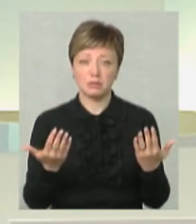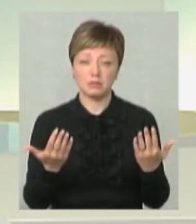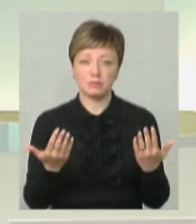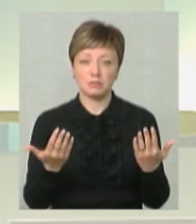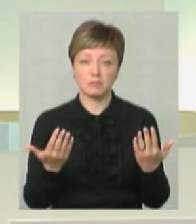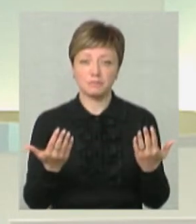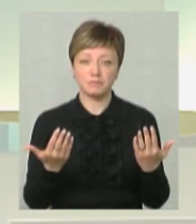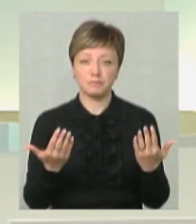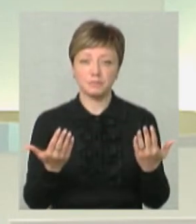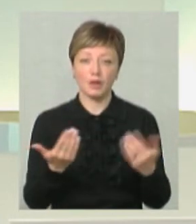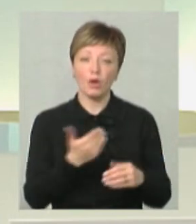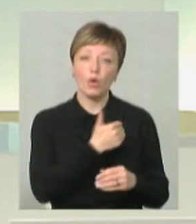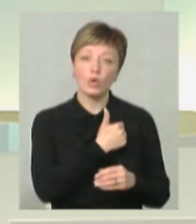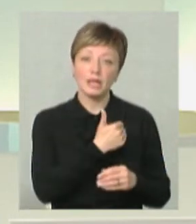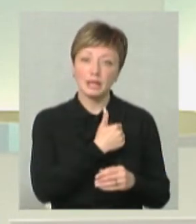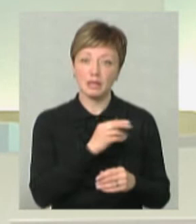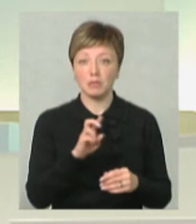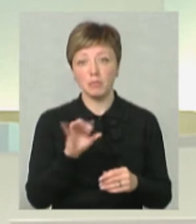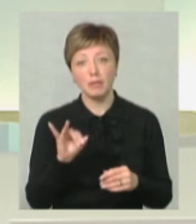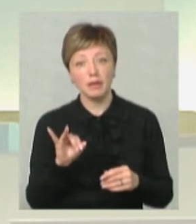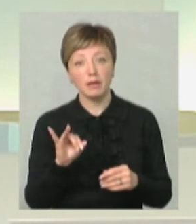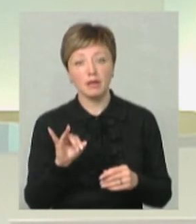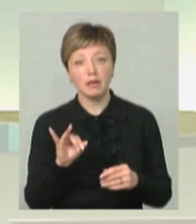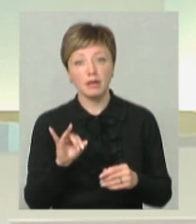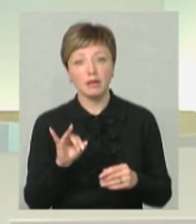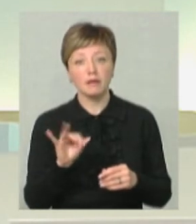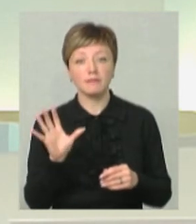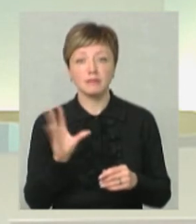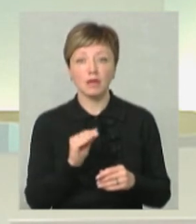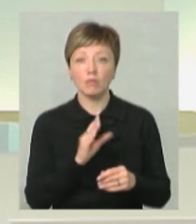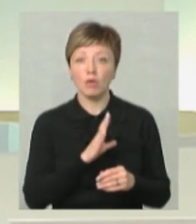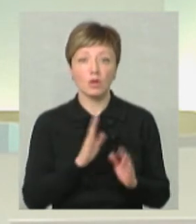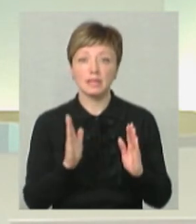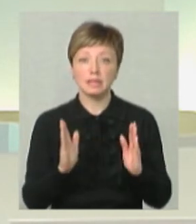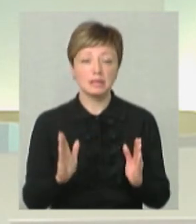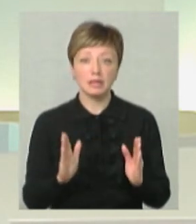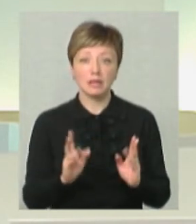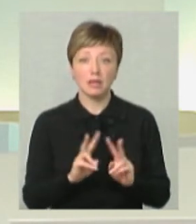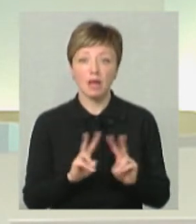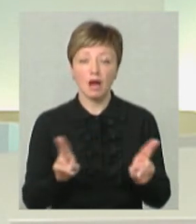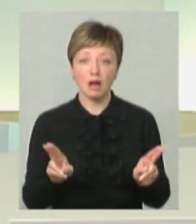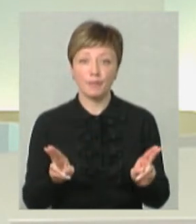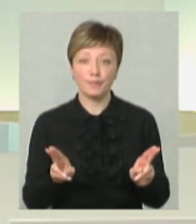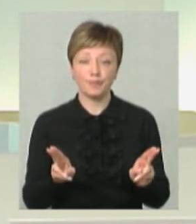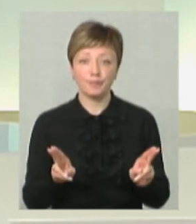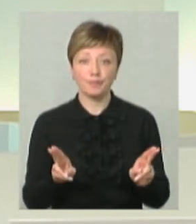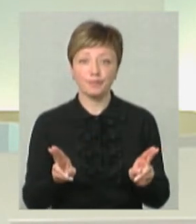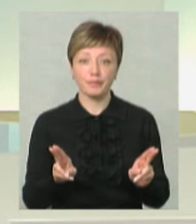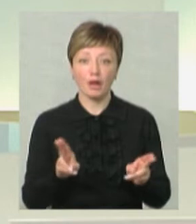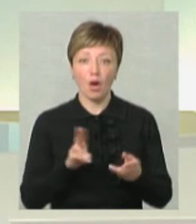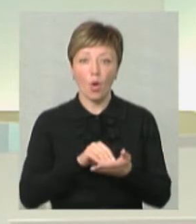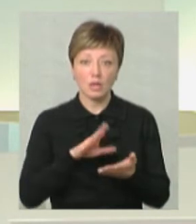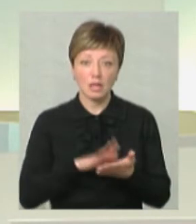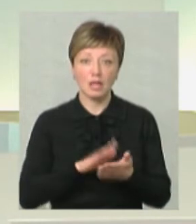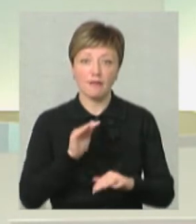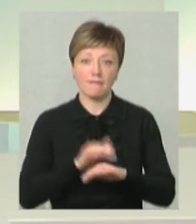І хотіло б, як би хотіло, щоб це було не тільки, скажімо, як контактація